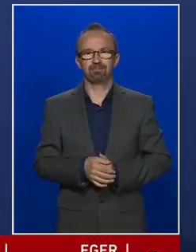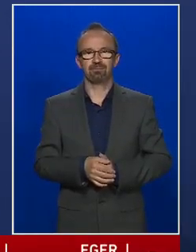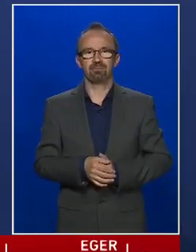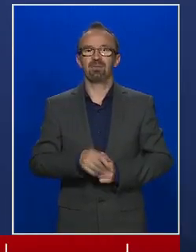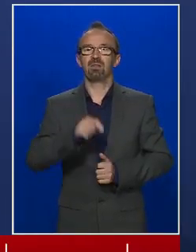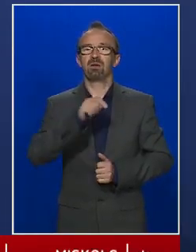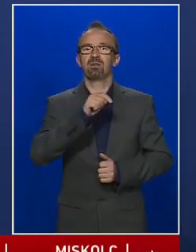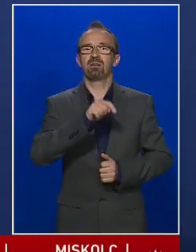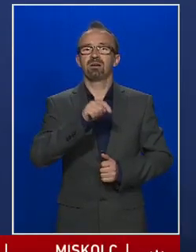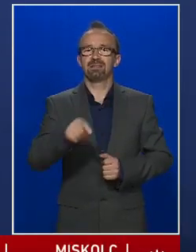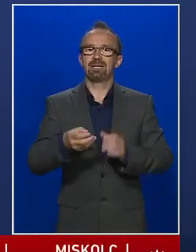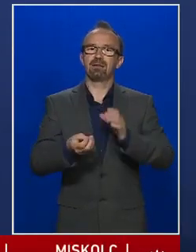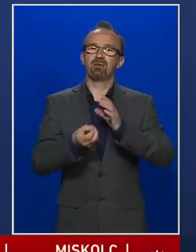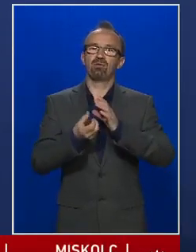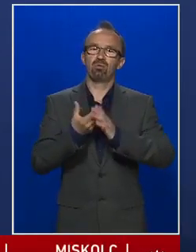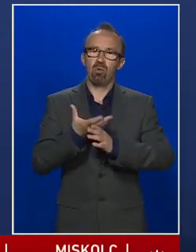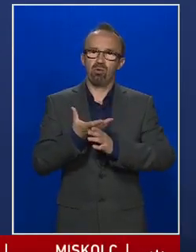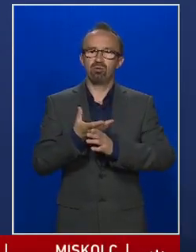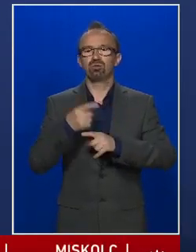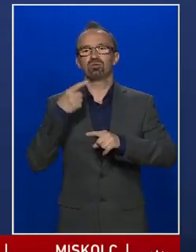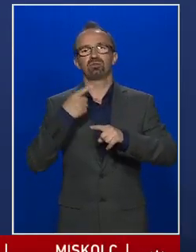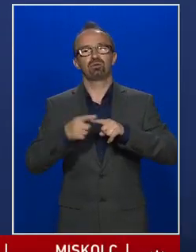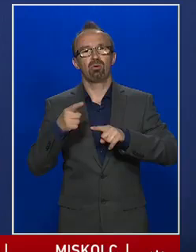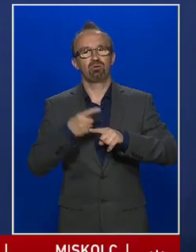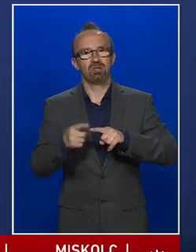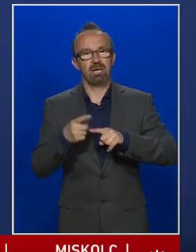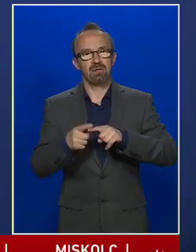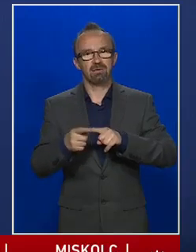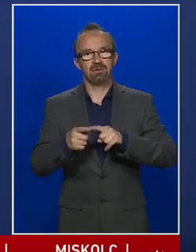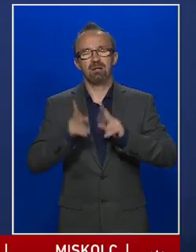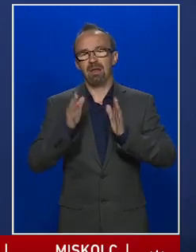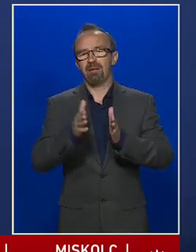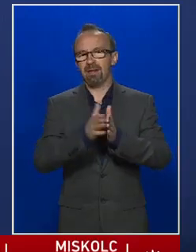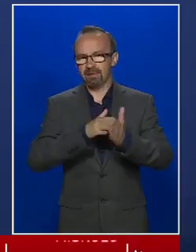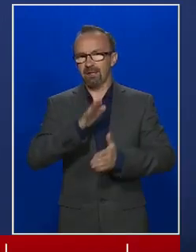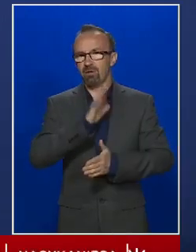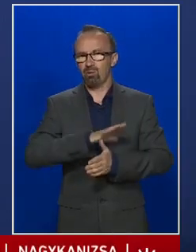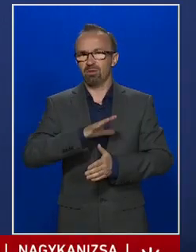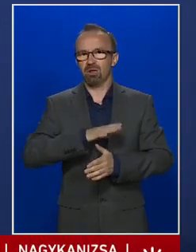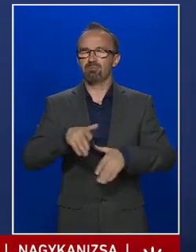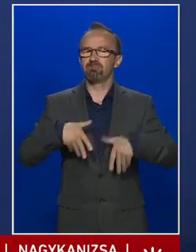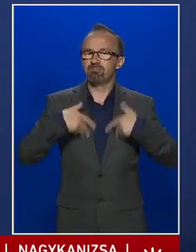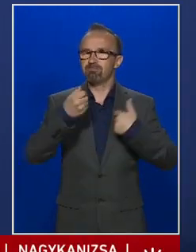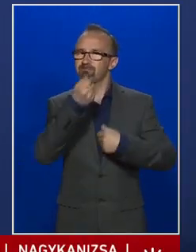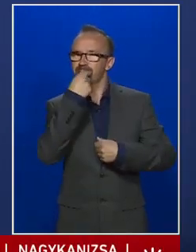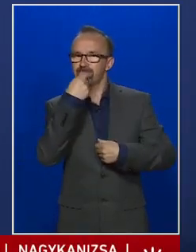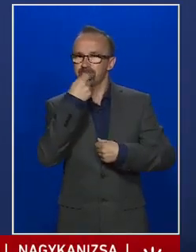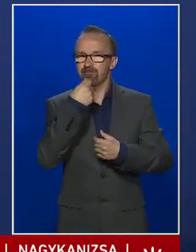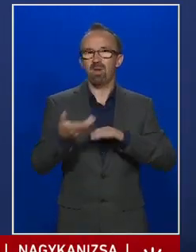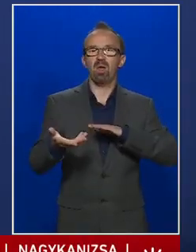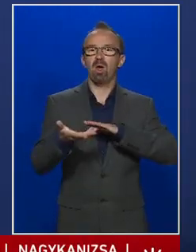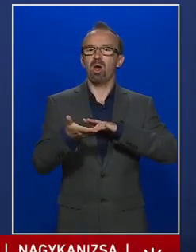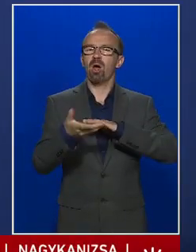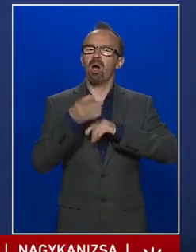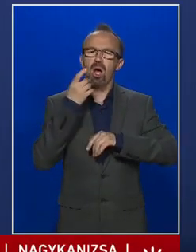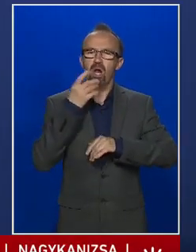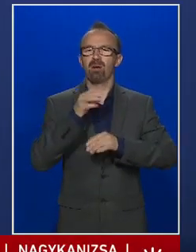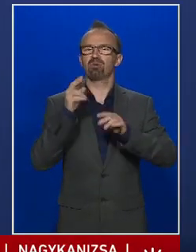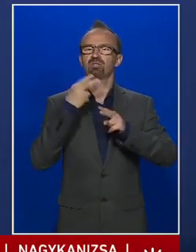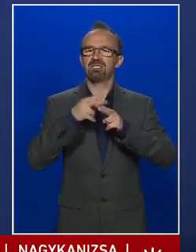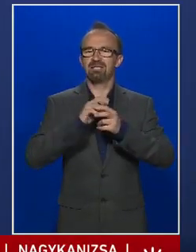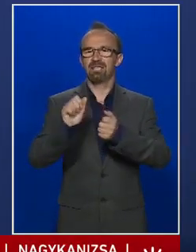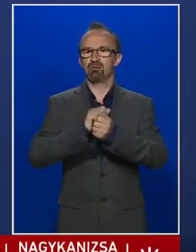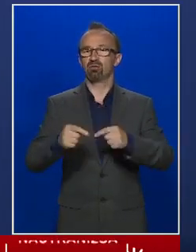Ezeket a gyümölcsöket, zöldségeket elkezdhetjük nyugodtan élvezni alapos tisztítás és